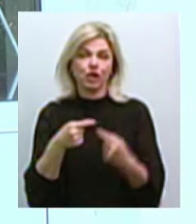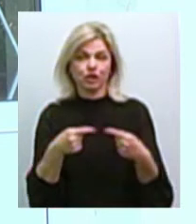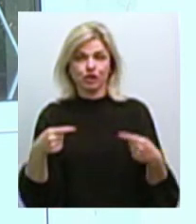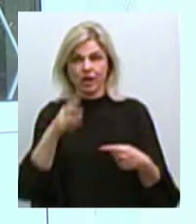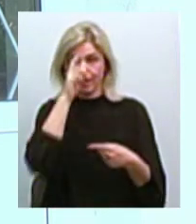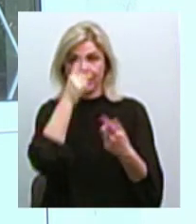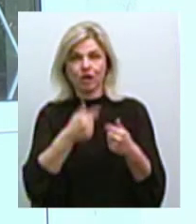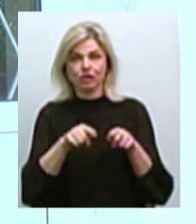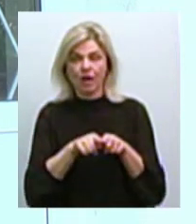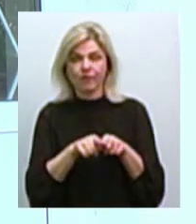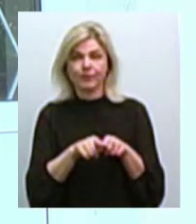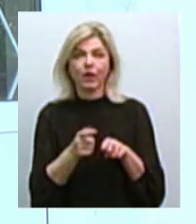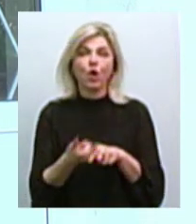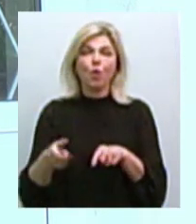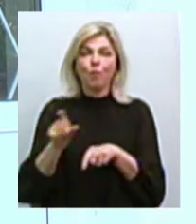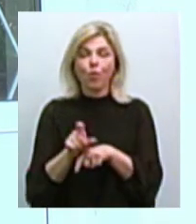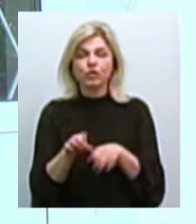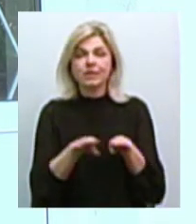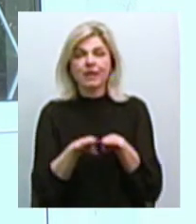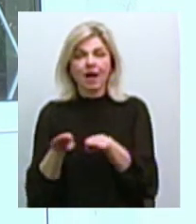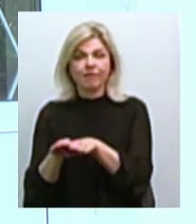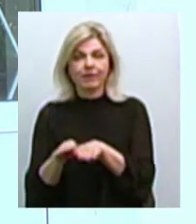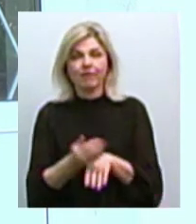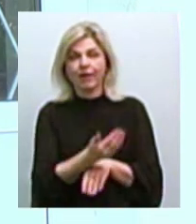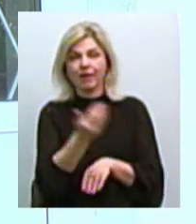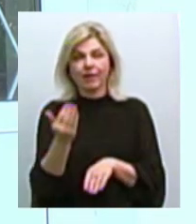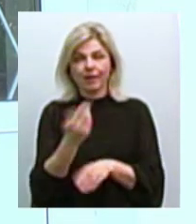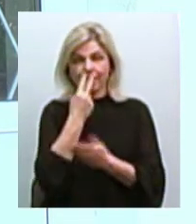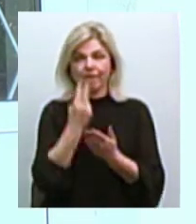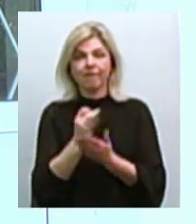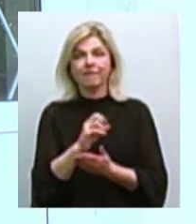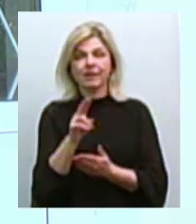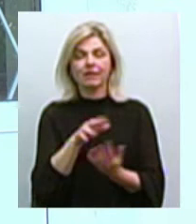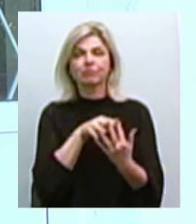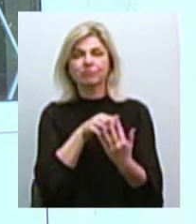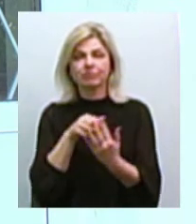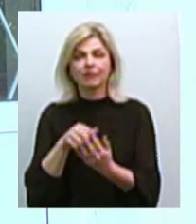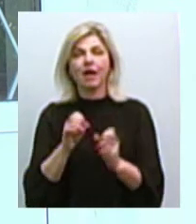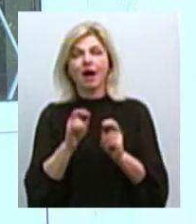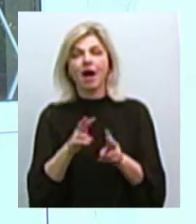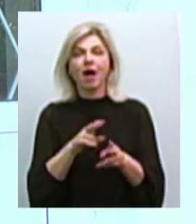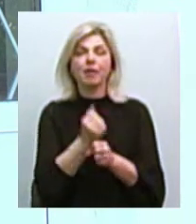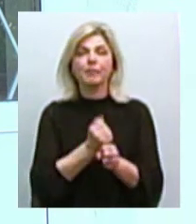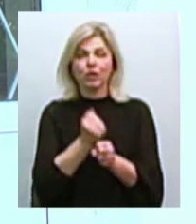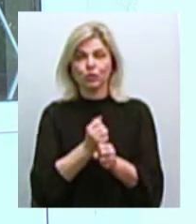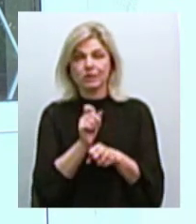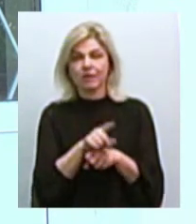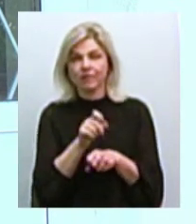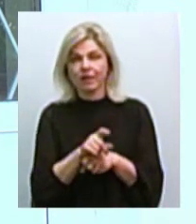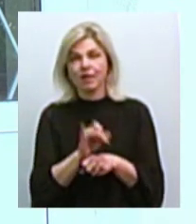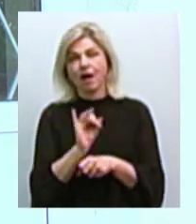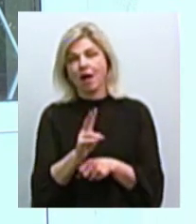Більше сравнювали їхні види бою, як вони відпрацьовують завдання, як ми відпрацьовуємо завдання, а також